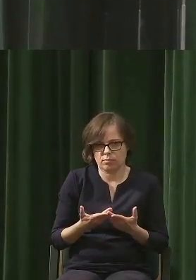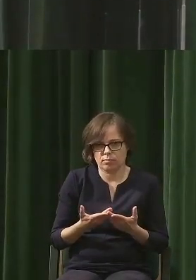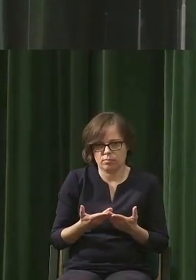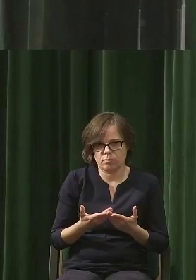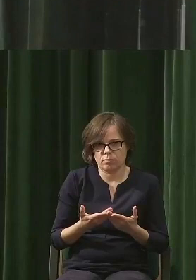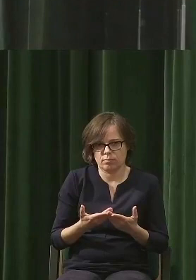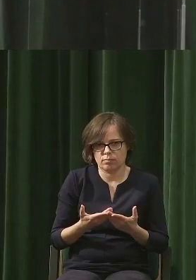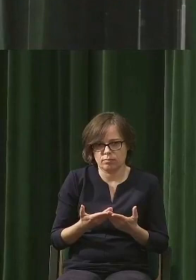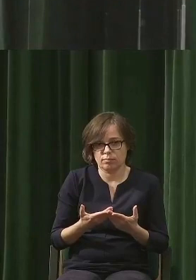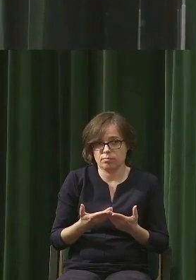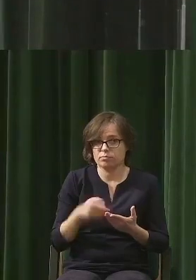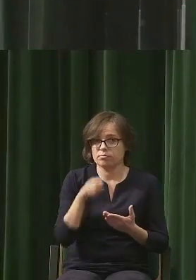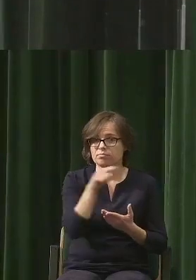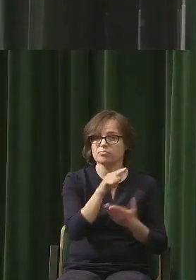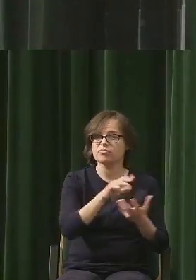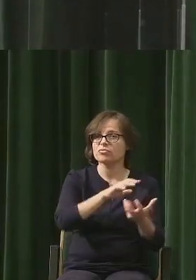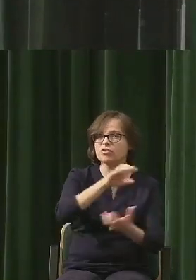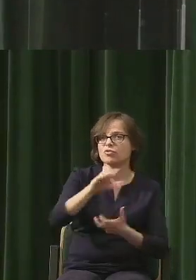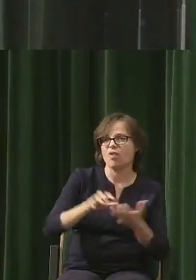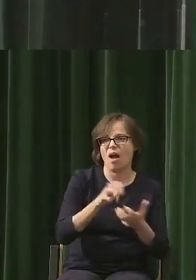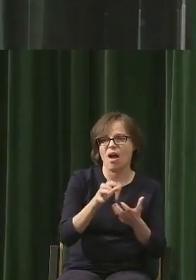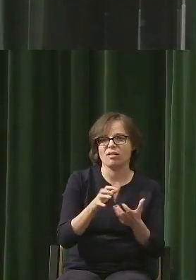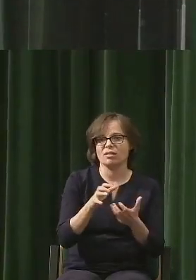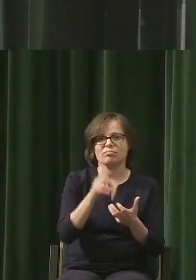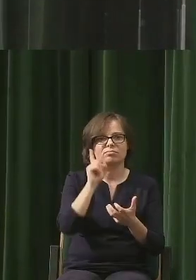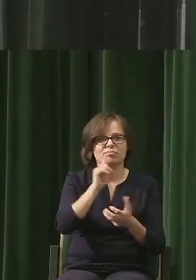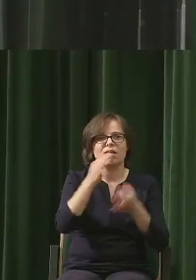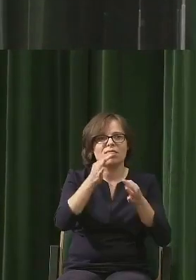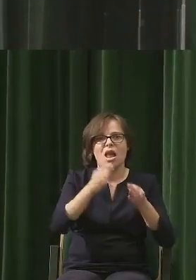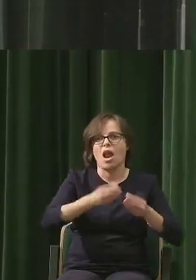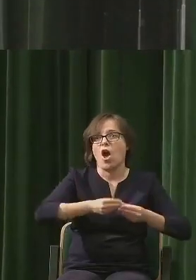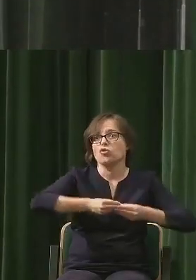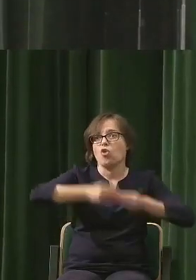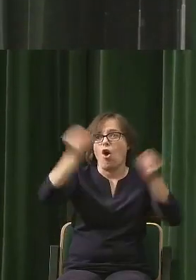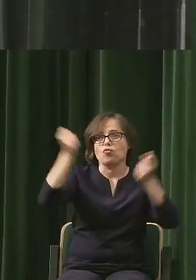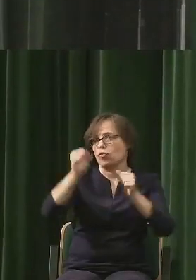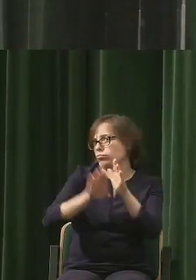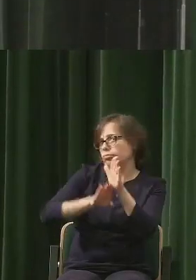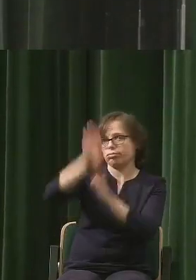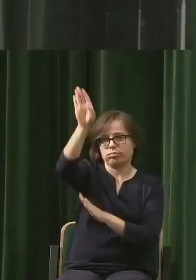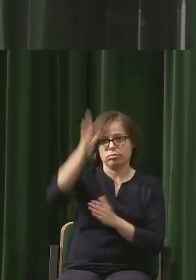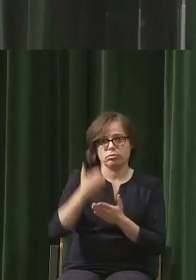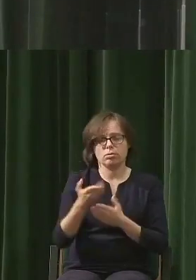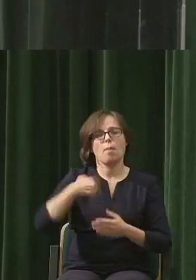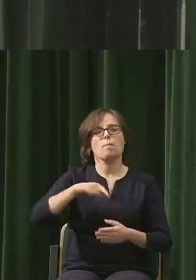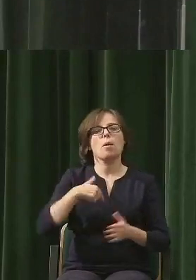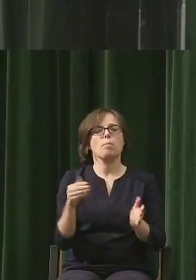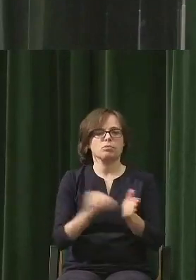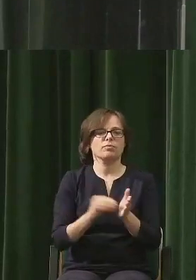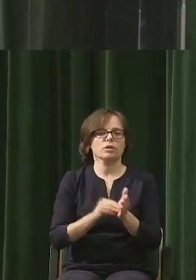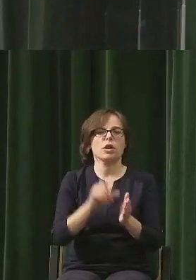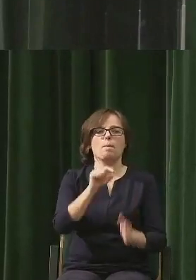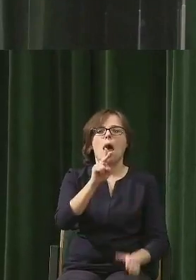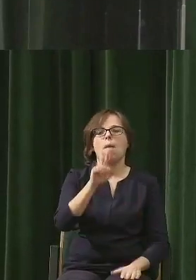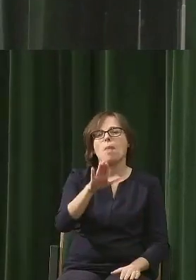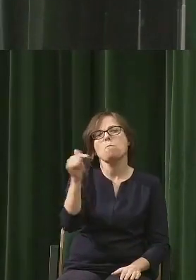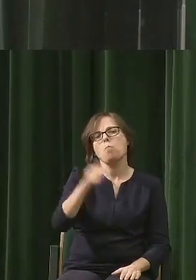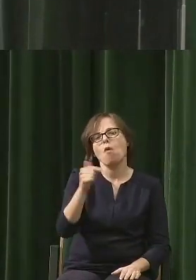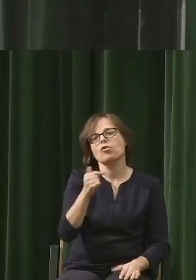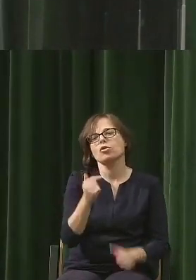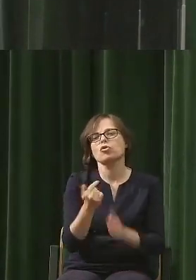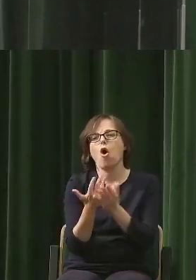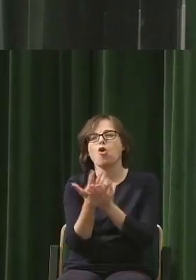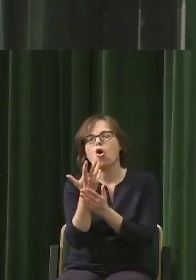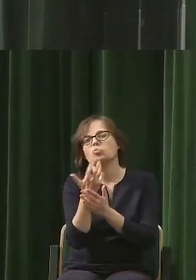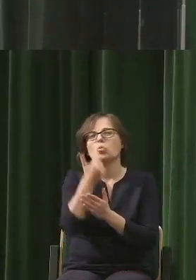do czynienia z rozwojem wykładniczym. No jesteśmy przyczytani, no PKB, no ile ma wzrastać? No 3% rocznie, tak? No